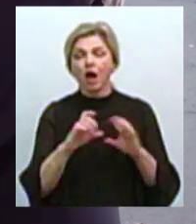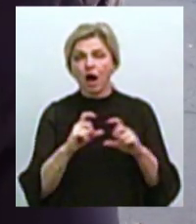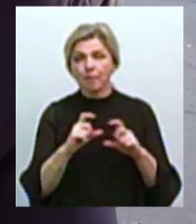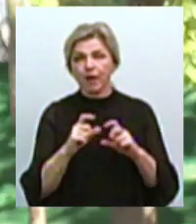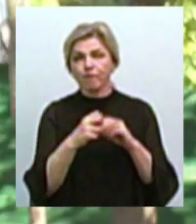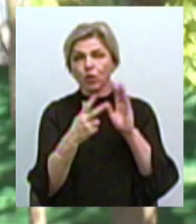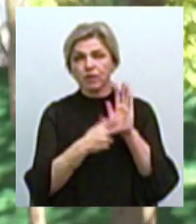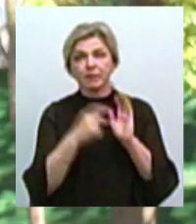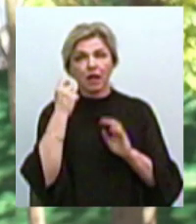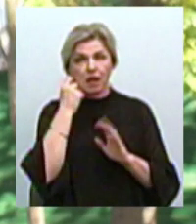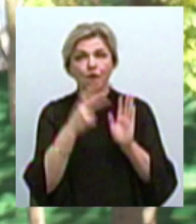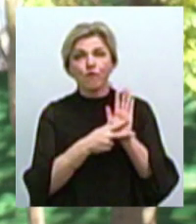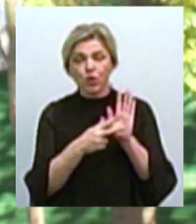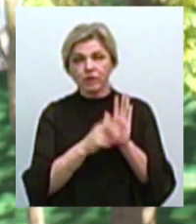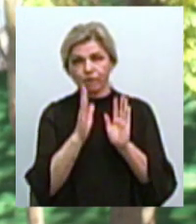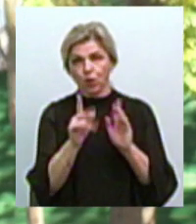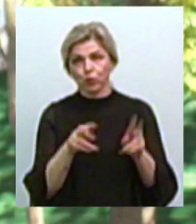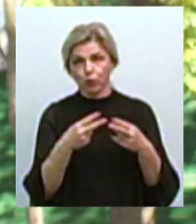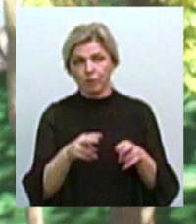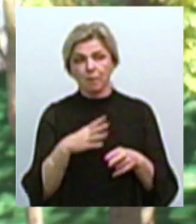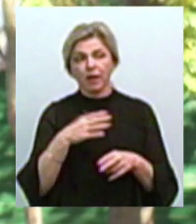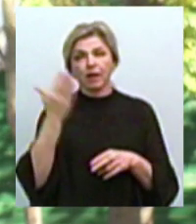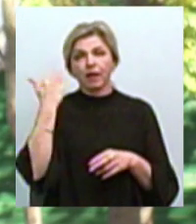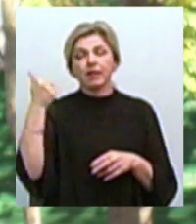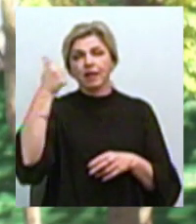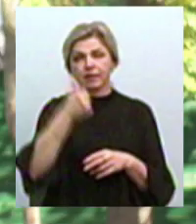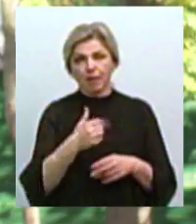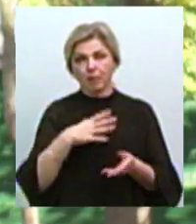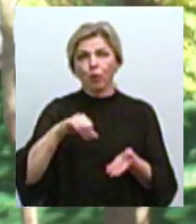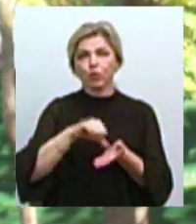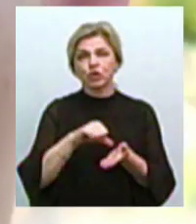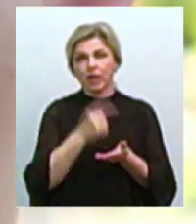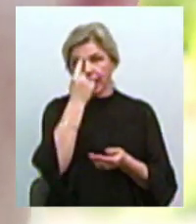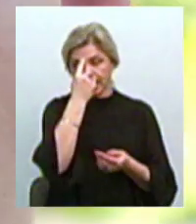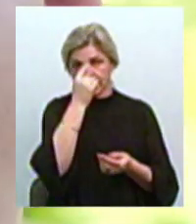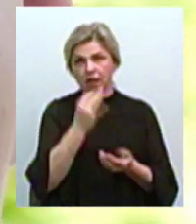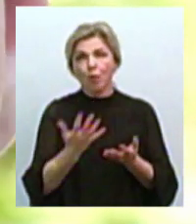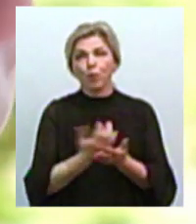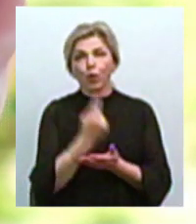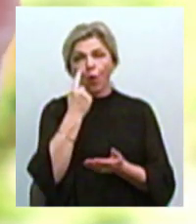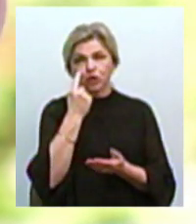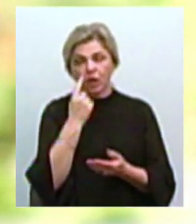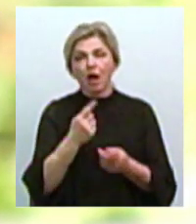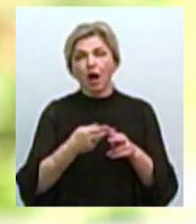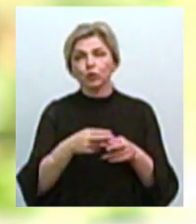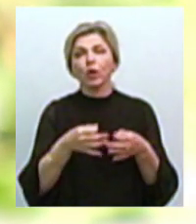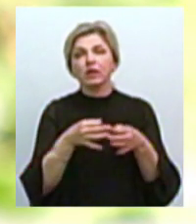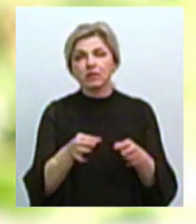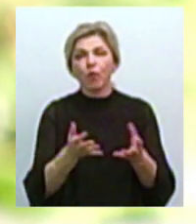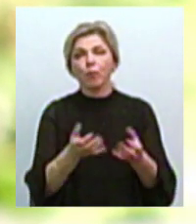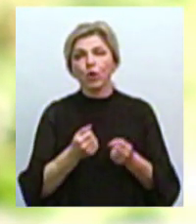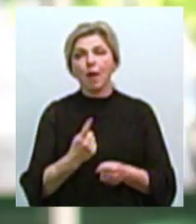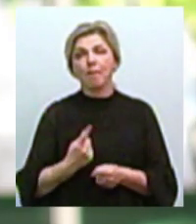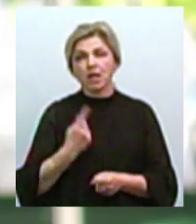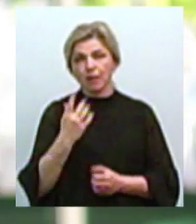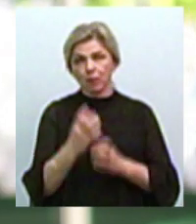вісім з яких у клубі. Минулого тижня взяв участь у Чемпіонаті світу в Індії. Отримав кількість очок, які дозволили отримати звання майстра міжнародного